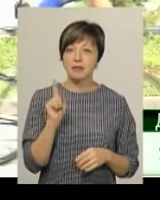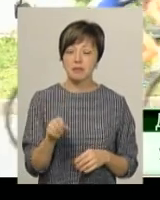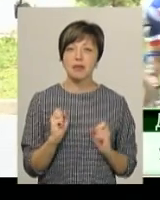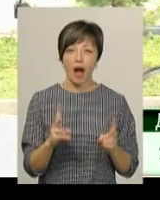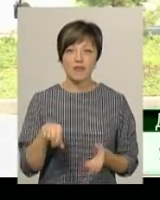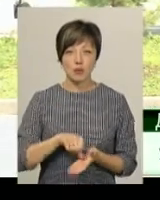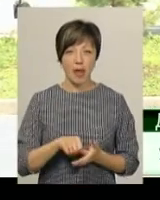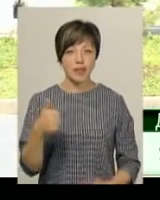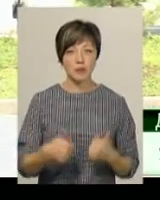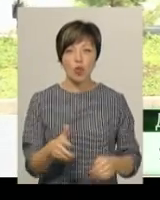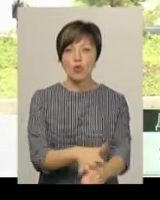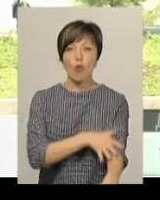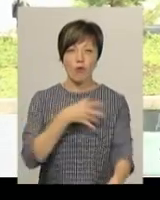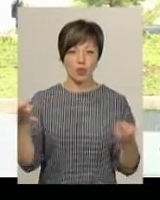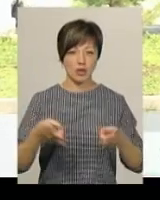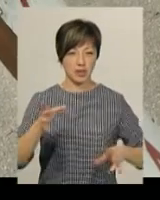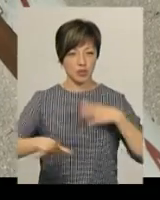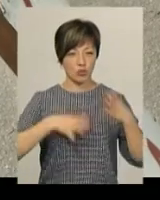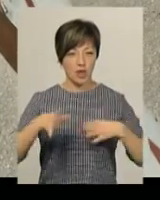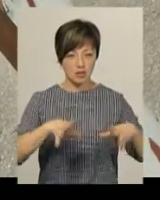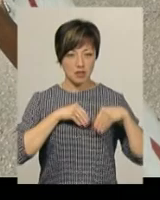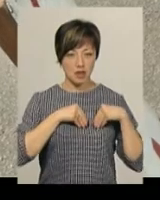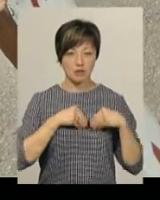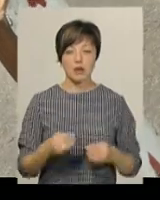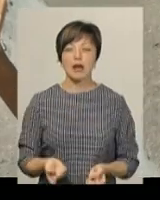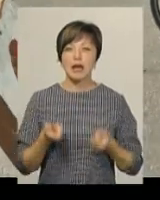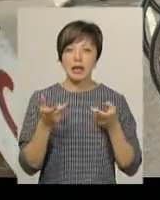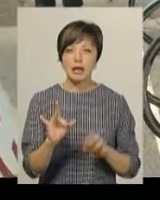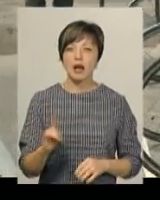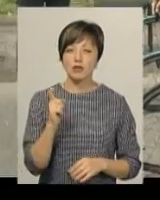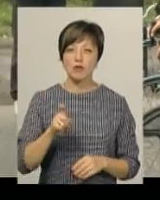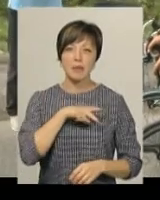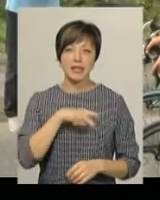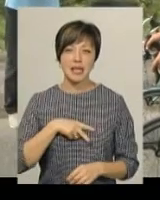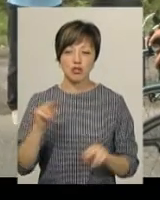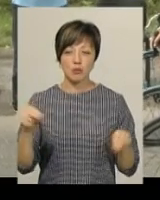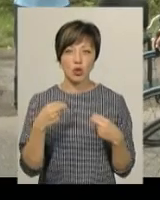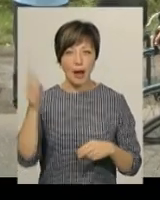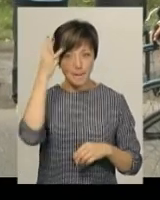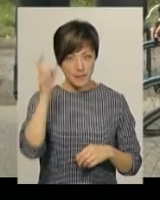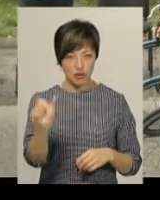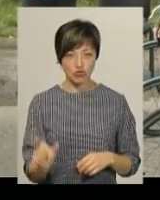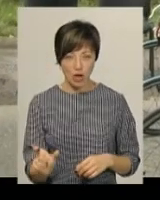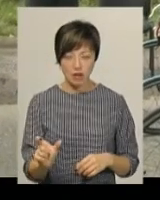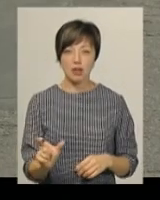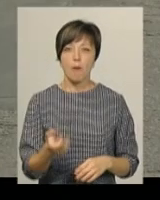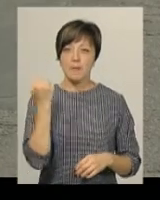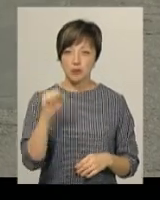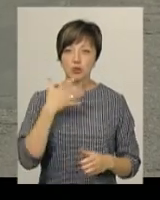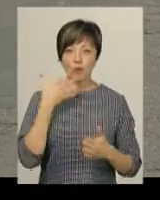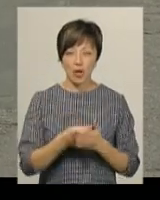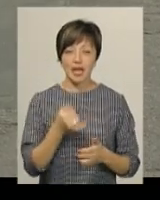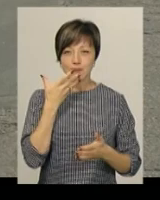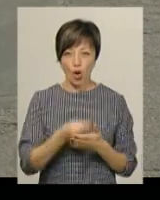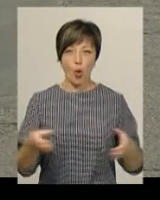змаганнях, треба довго тренуватися разом. Кількаразовий призер всеукраїнських чемпіонатів хмельничанин Давид Звірановський у перемозі своїй та